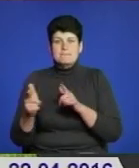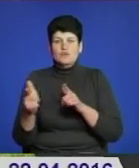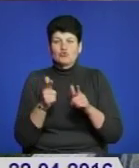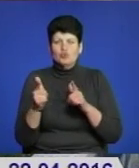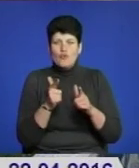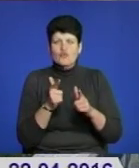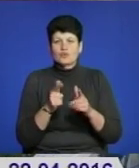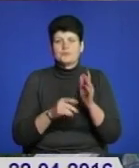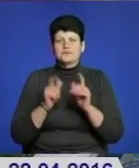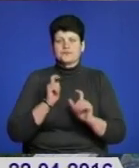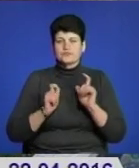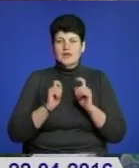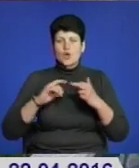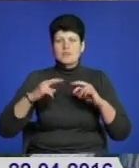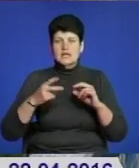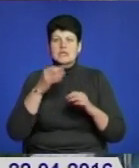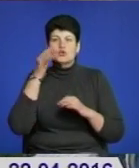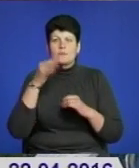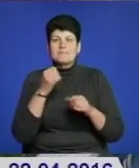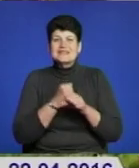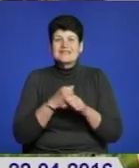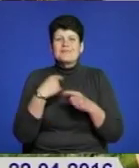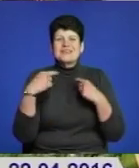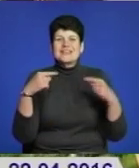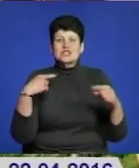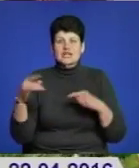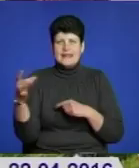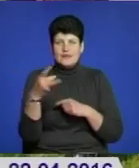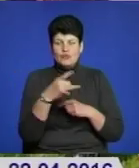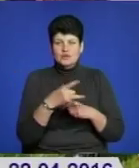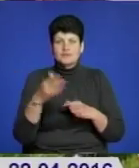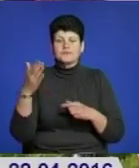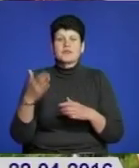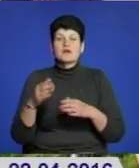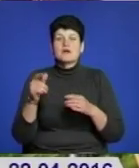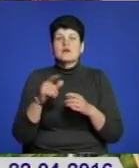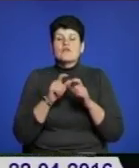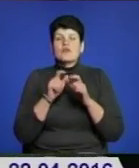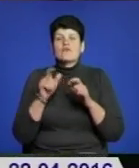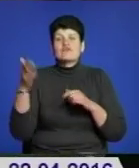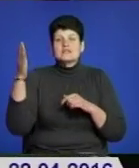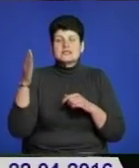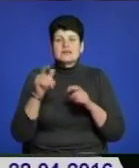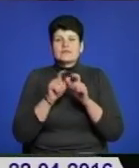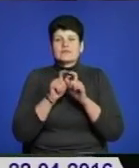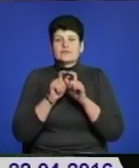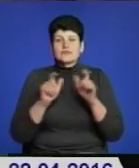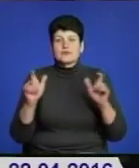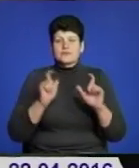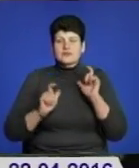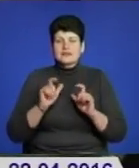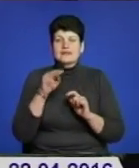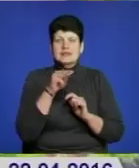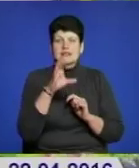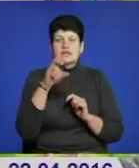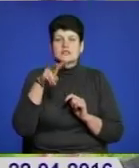обмінялися досвідом між працівниками різних регіонів. Відтак у стінах альма-матері голови казначейської служби України Тетяни Слюс